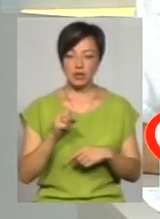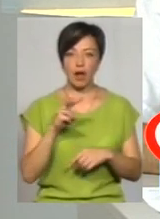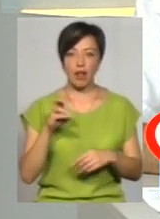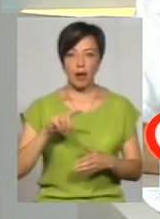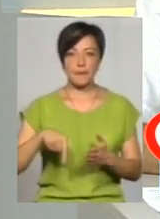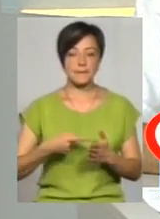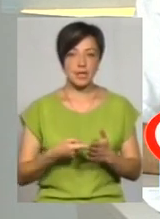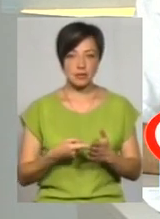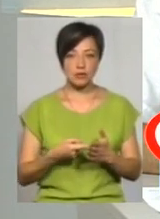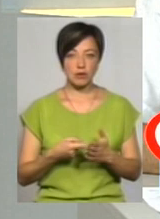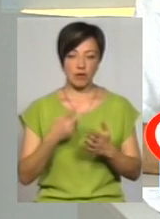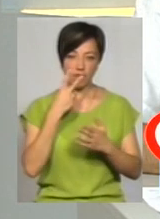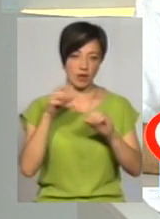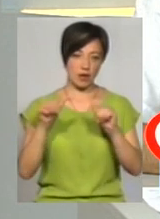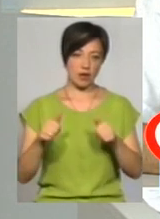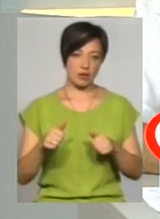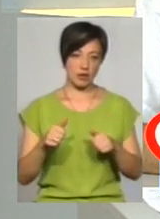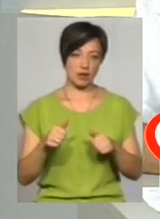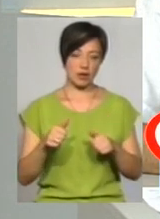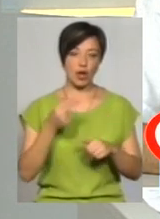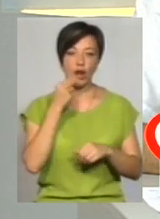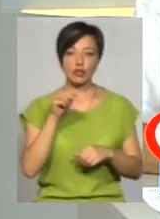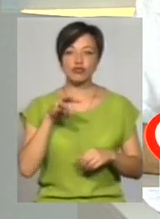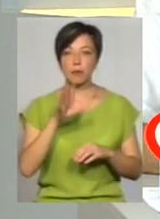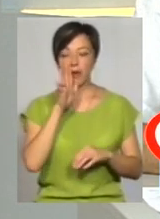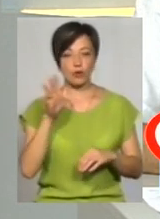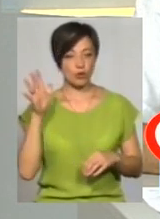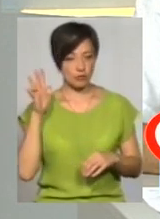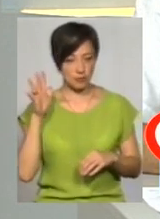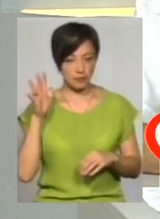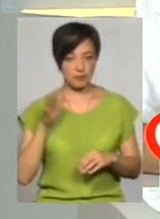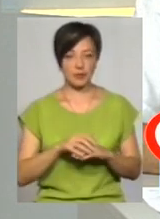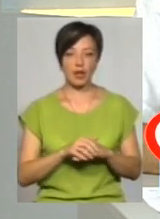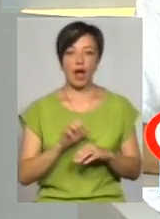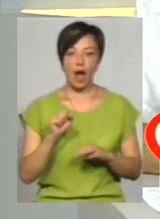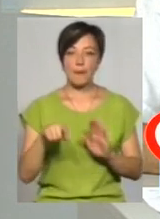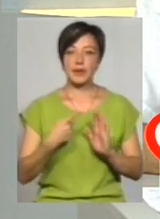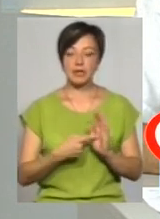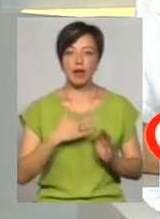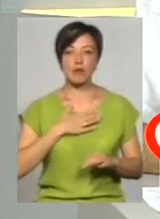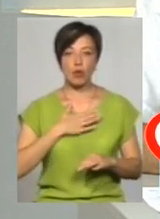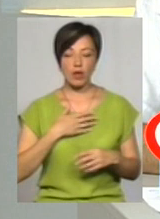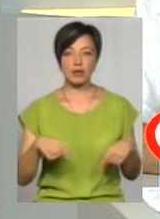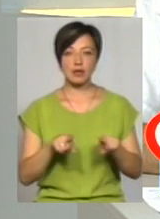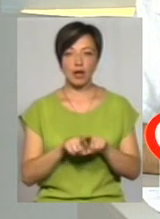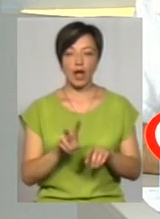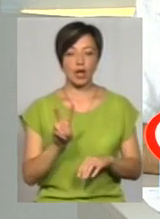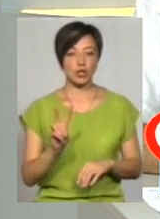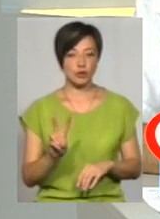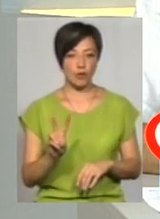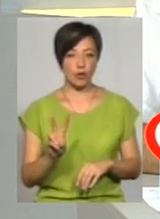місто виглядає, звичайно, краще, ніж воно виглядало років 5 тонн. А питання моє стосується одного